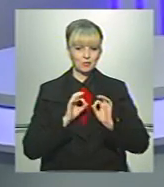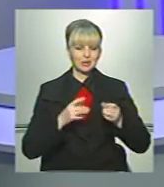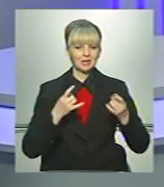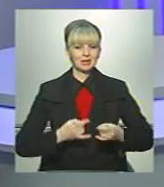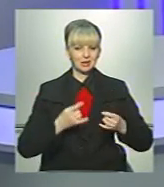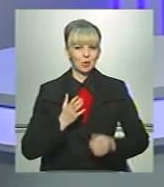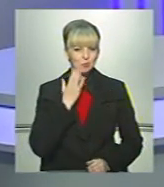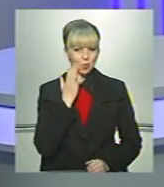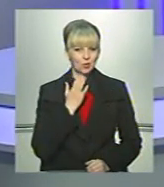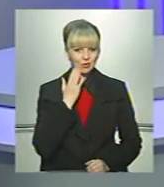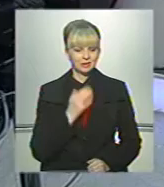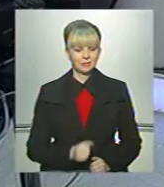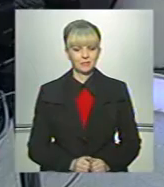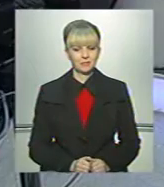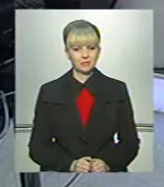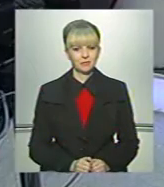ефірі телеканалу «Буковина».